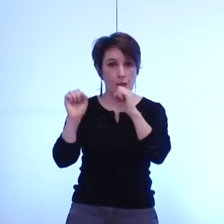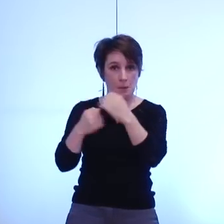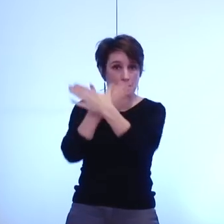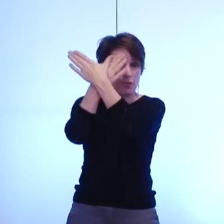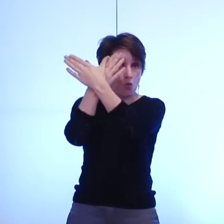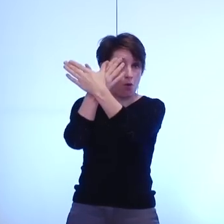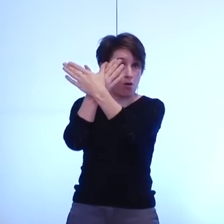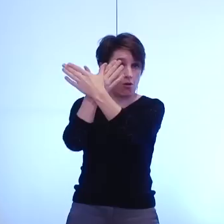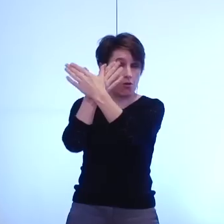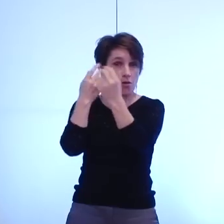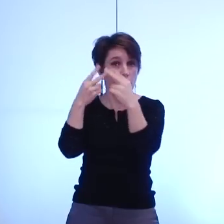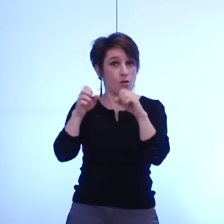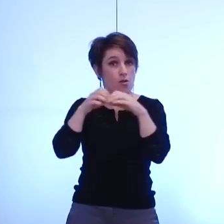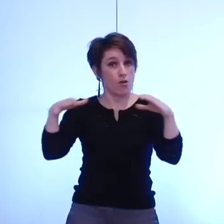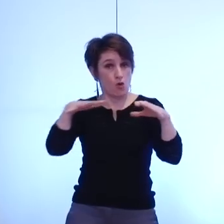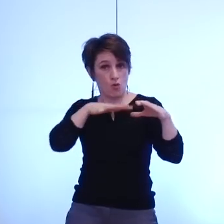et sera